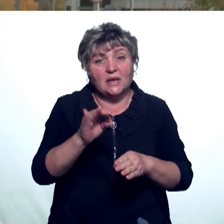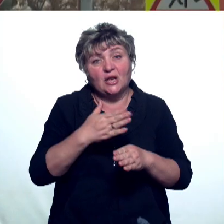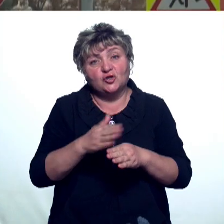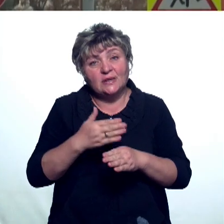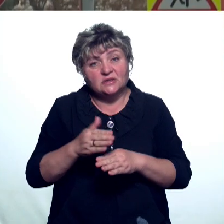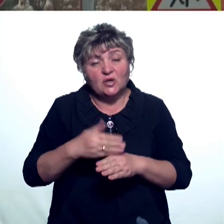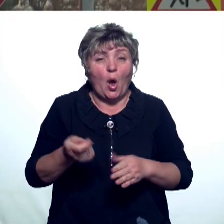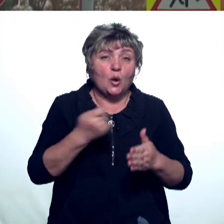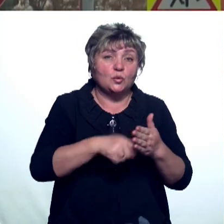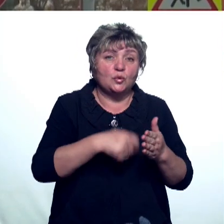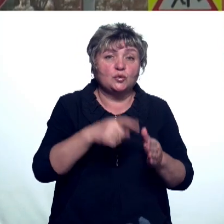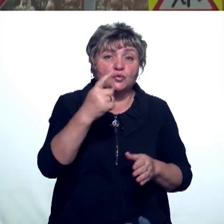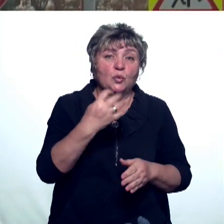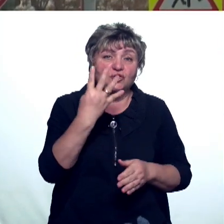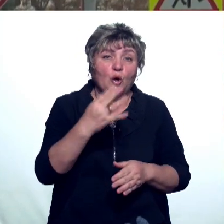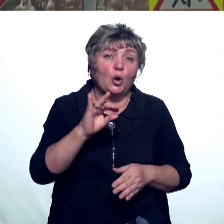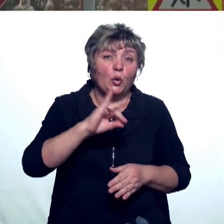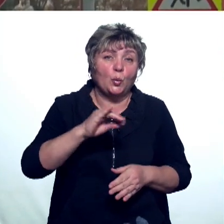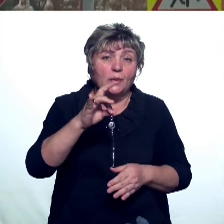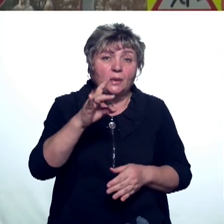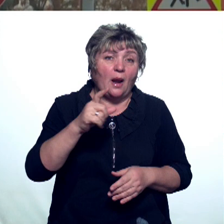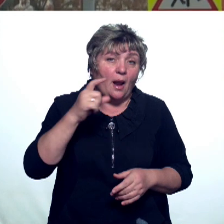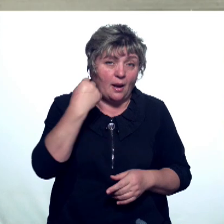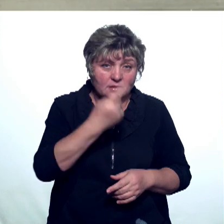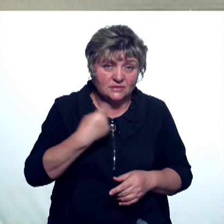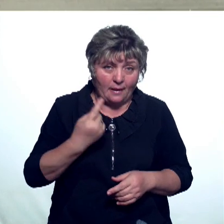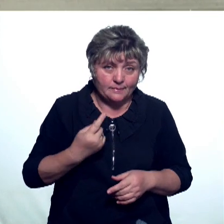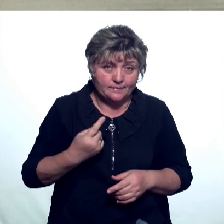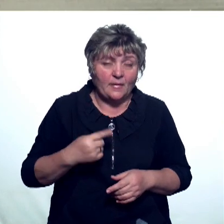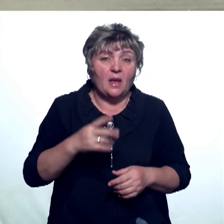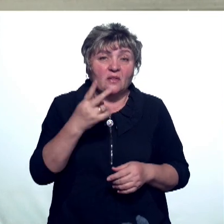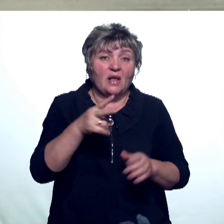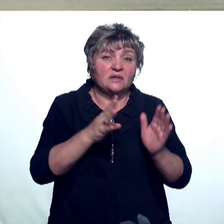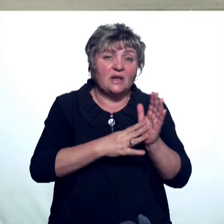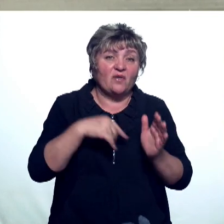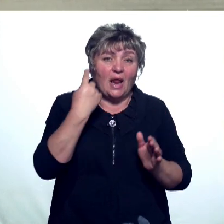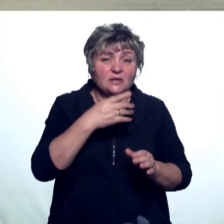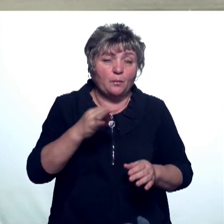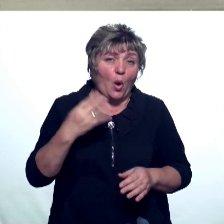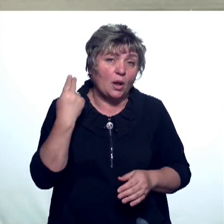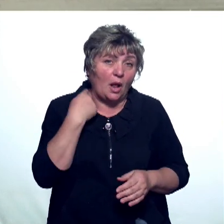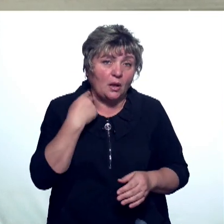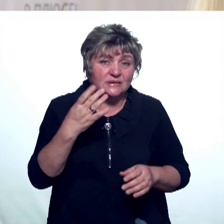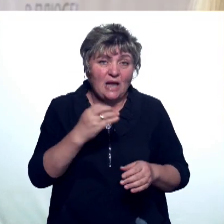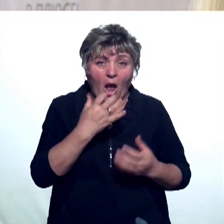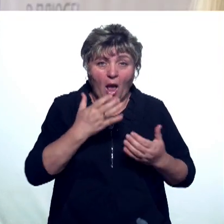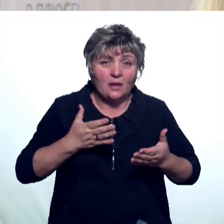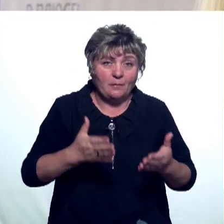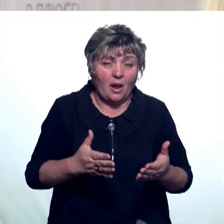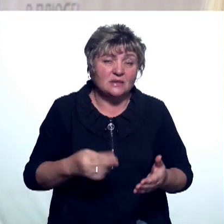частично отключены 104 юрлица за долги по электричеству и 29 юридических лиц по долгам за отопление.